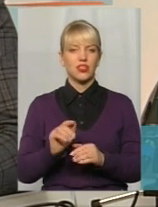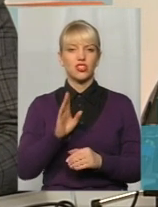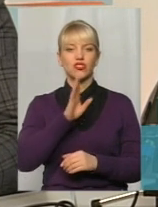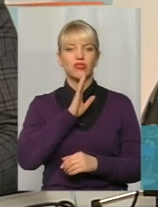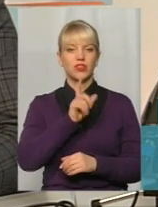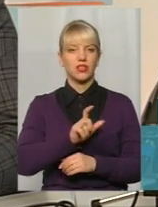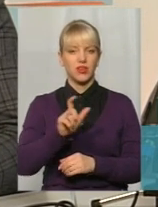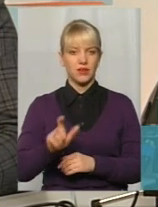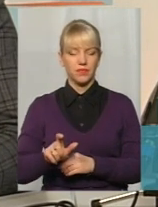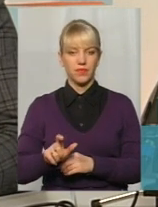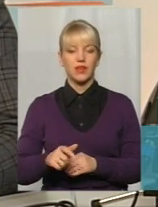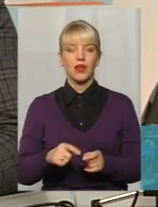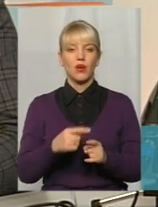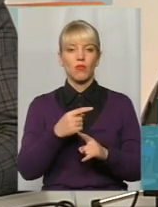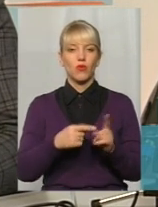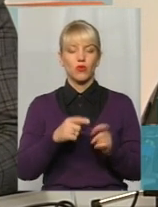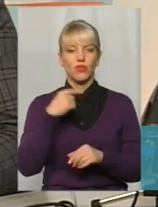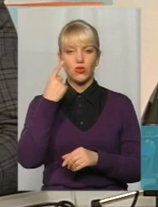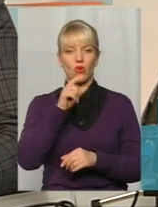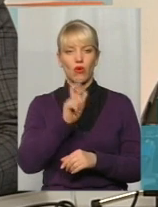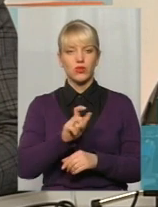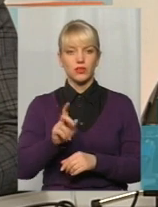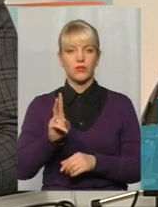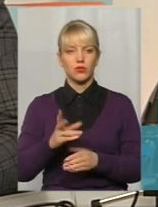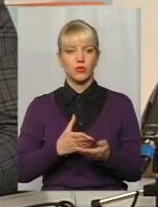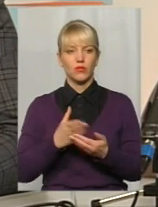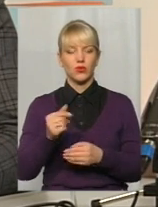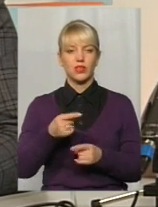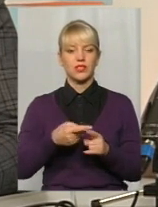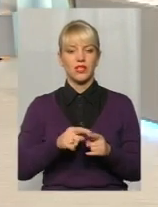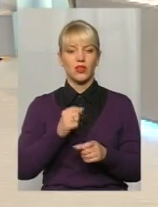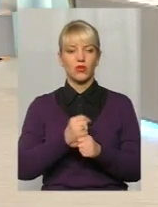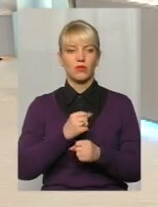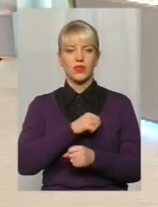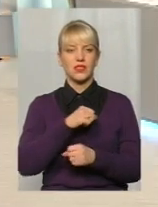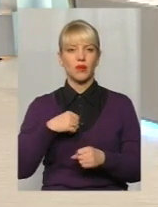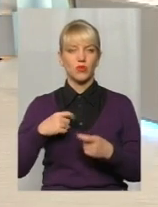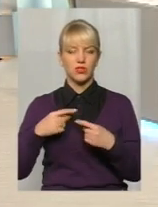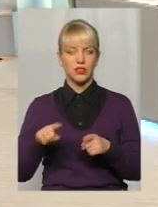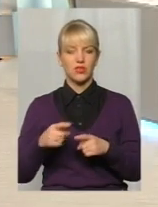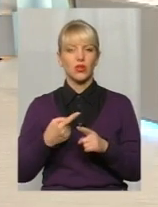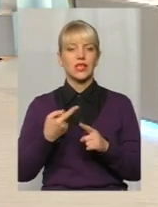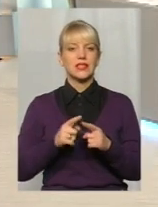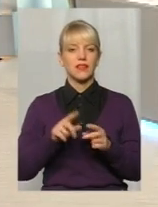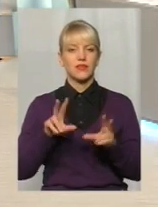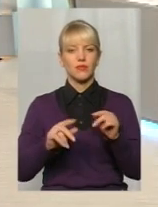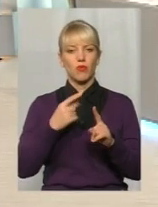Більша половина осіб, які сплачують аліменти, роблять це самостійно. І це досить позитивно, тому що